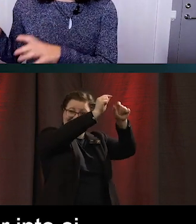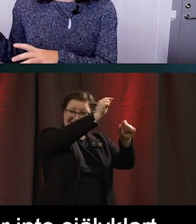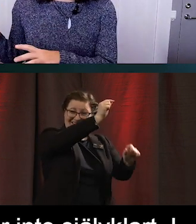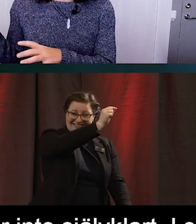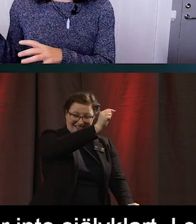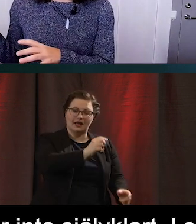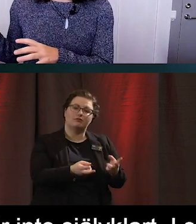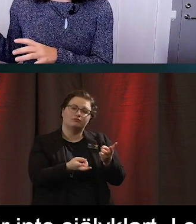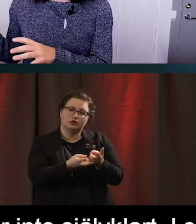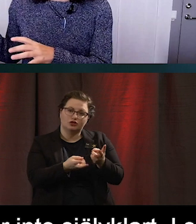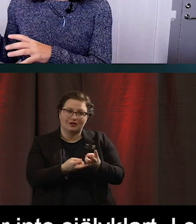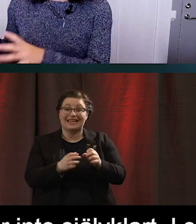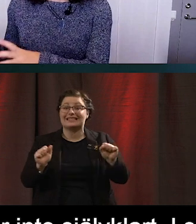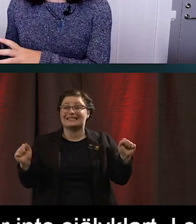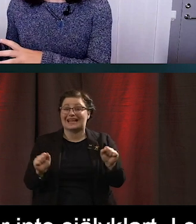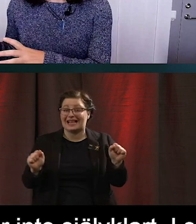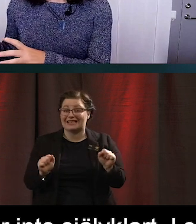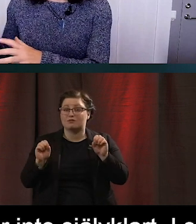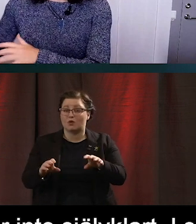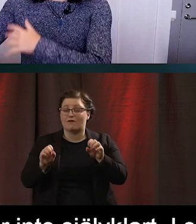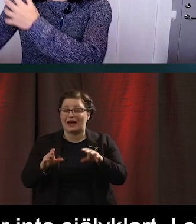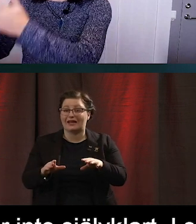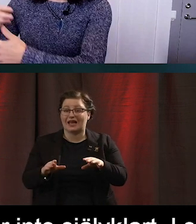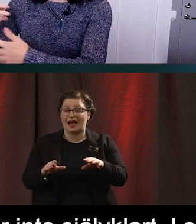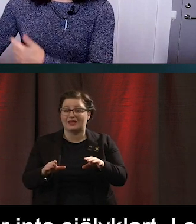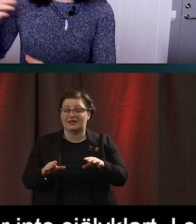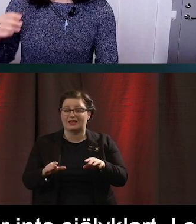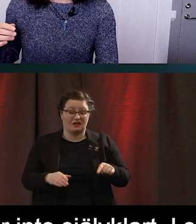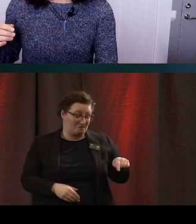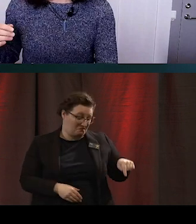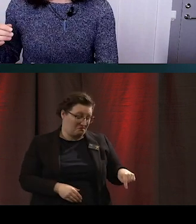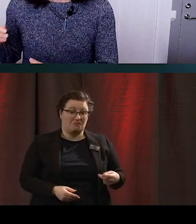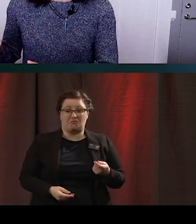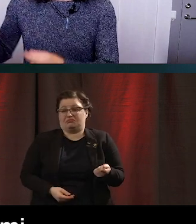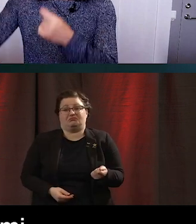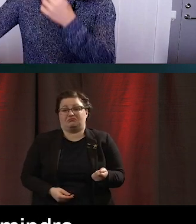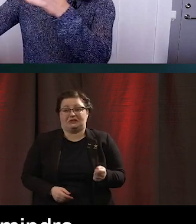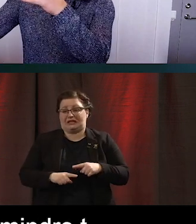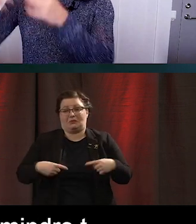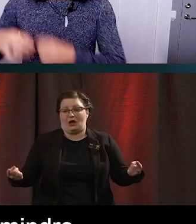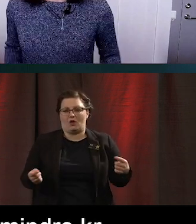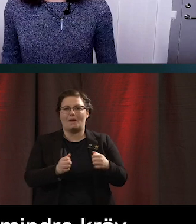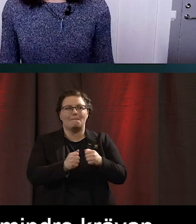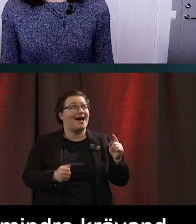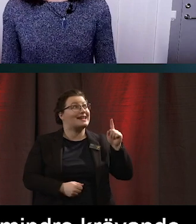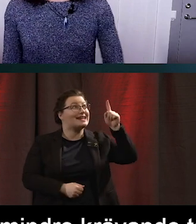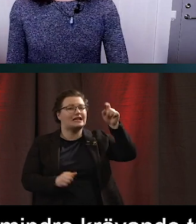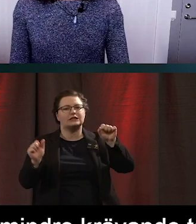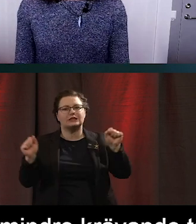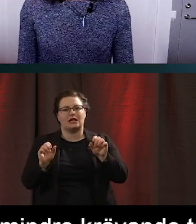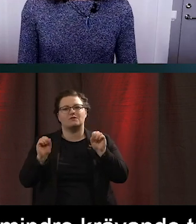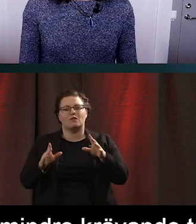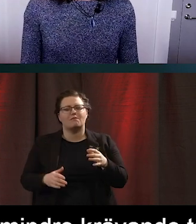det att påverkan av stress är ganska liten på de här mindre krävande tanketyperna. Men den spelar väldigt stor